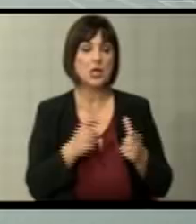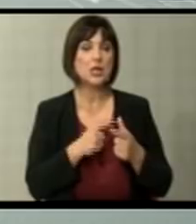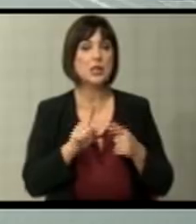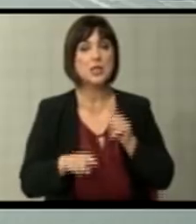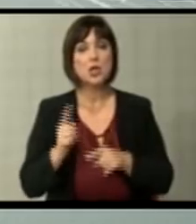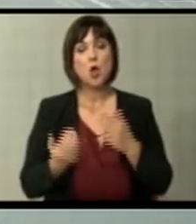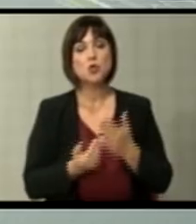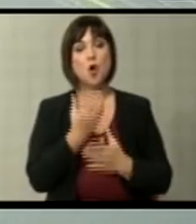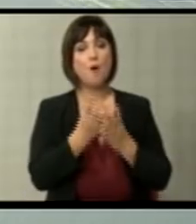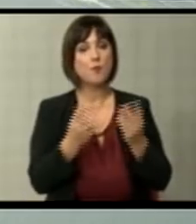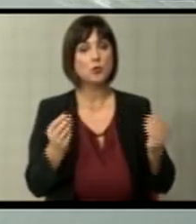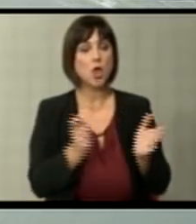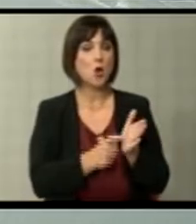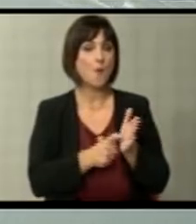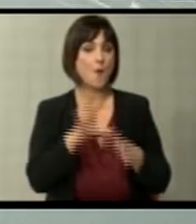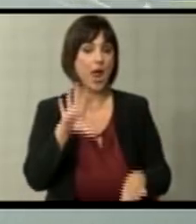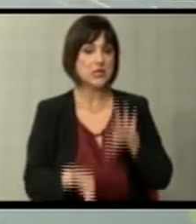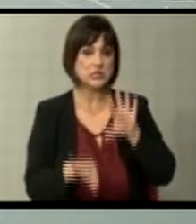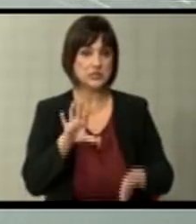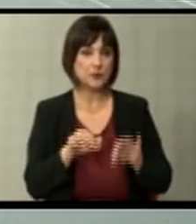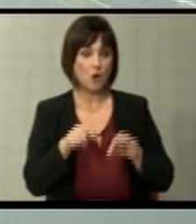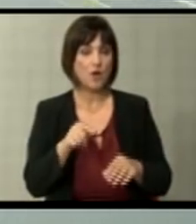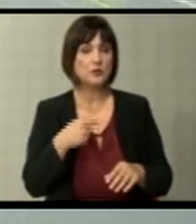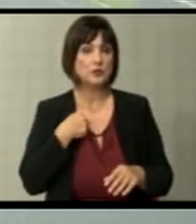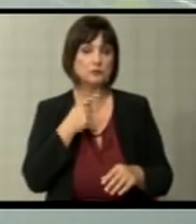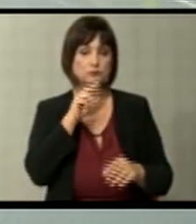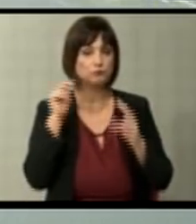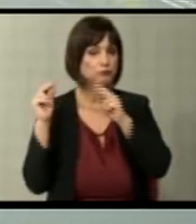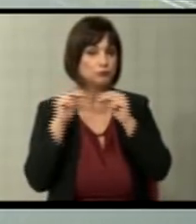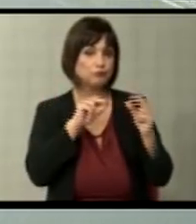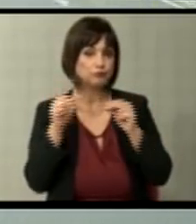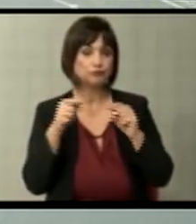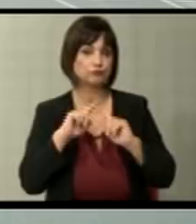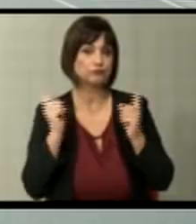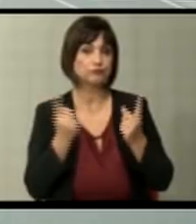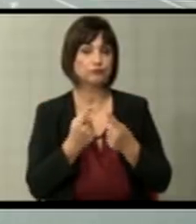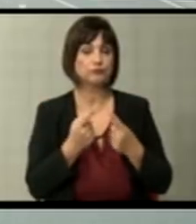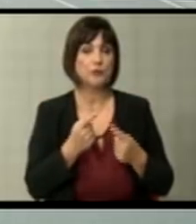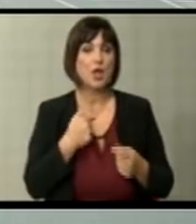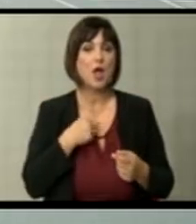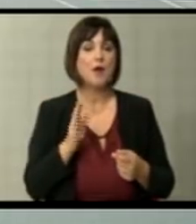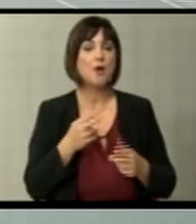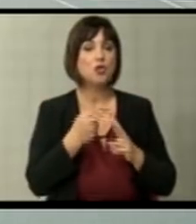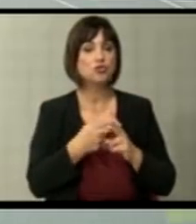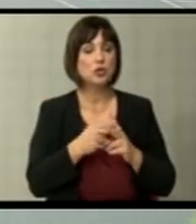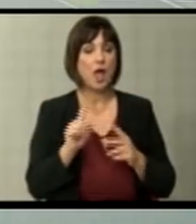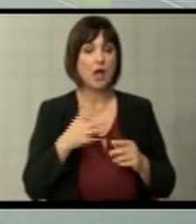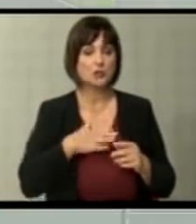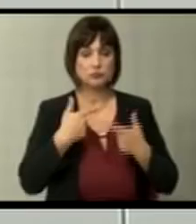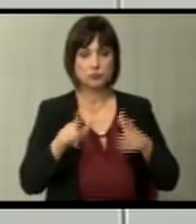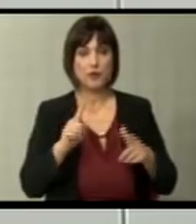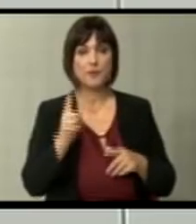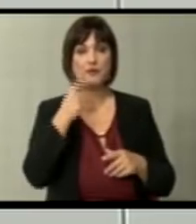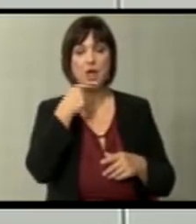на некоје ново мнозинство што ќе побара избори? Тоа веќе се шушка во околуарите политички? Тако дозволите, Чодниковски, најпрвен да